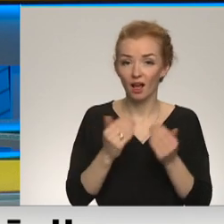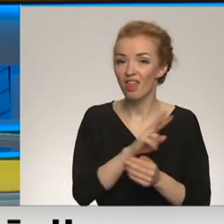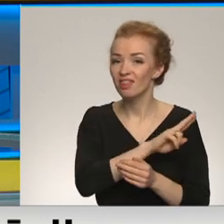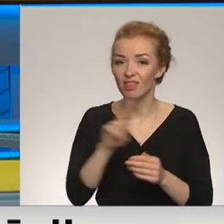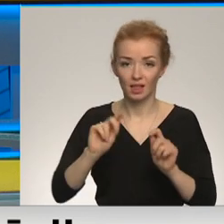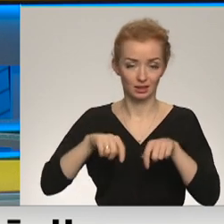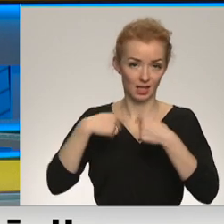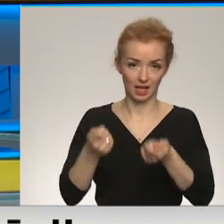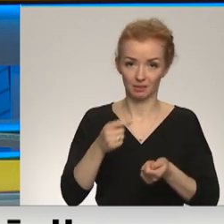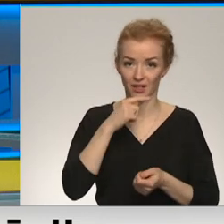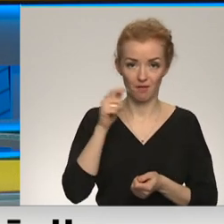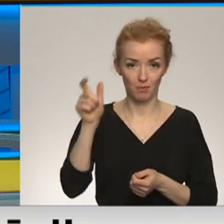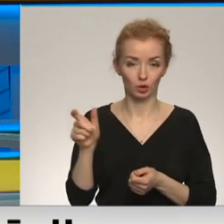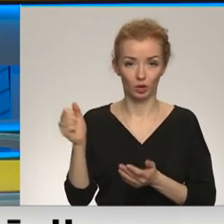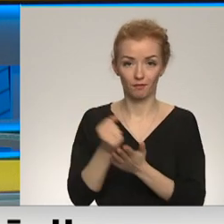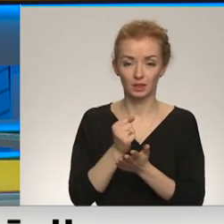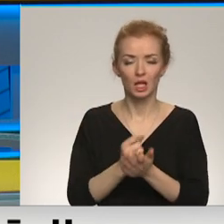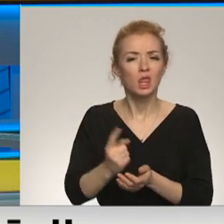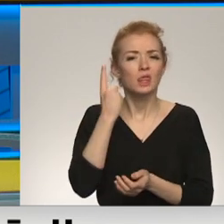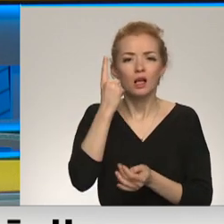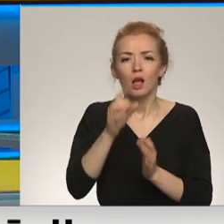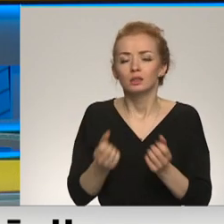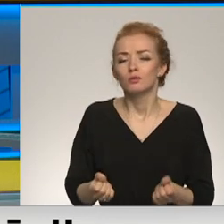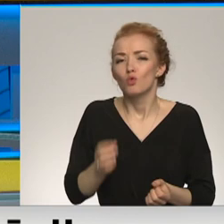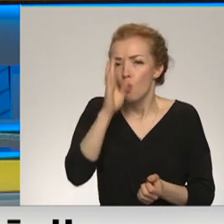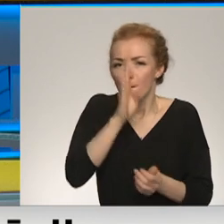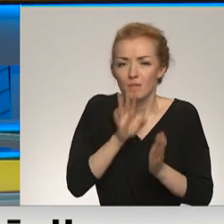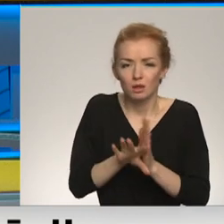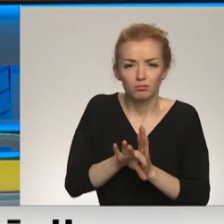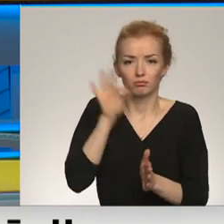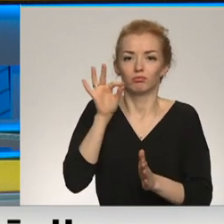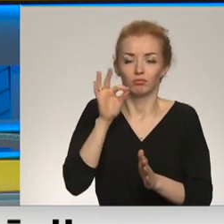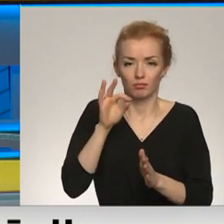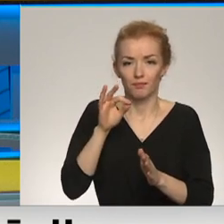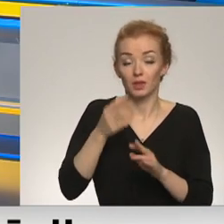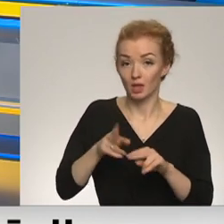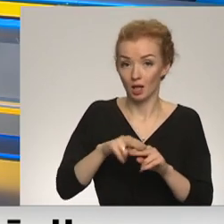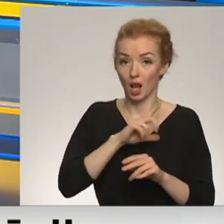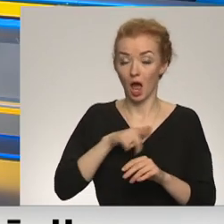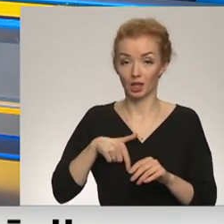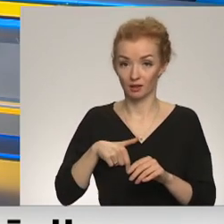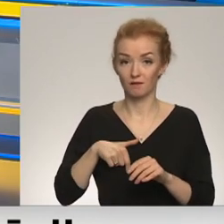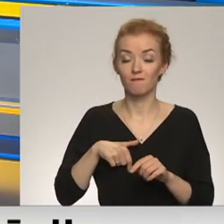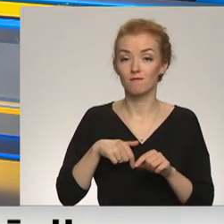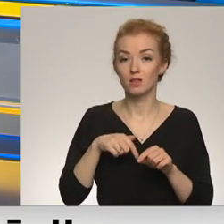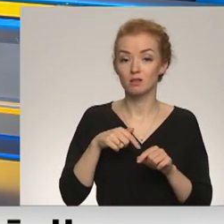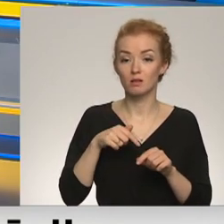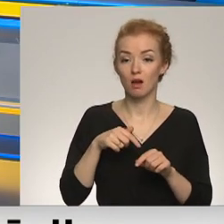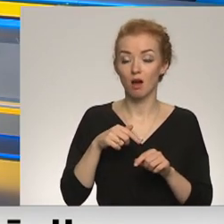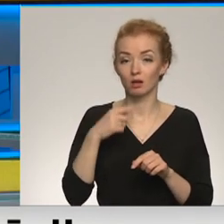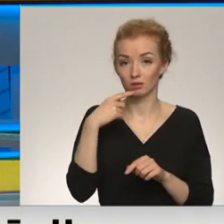Krievijas pilsoņiem vīzes, ja tikai nav humāni vai citi kaut kādi īpaši apsverumi? Tad Latvijas pozīcija šajā jautājumā būtu?